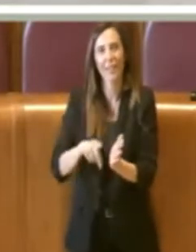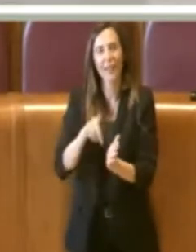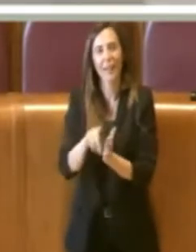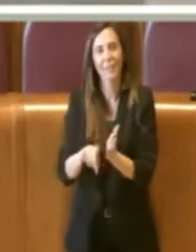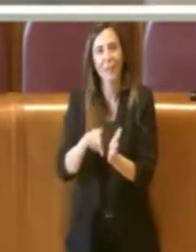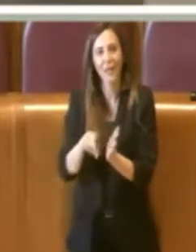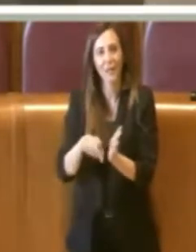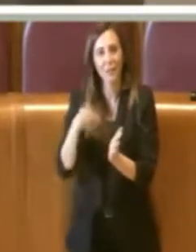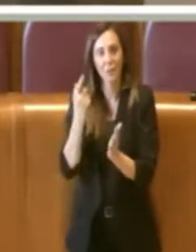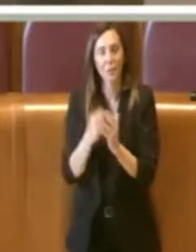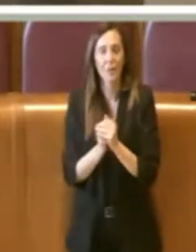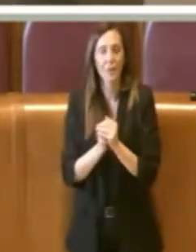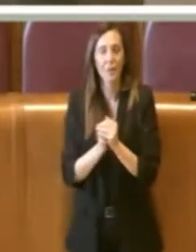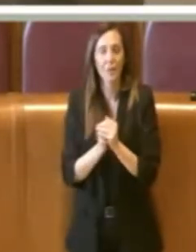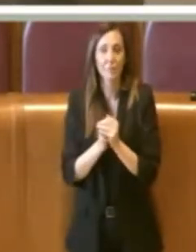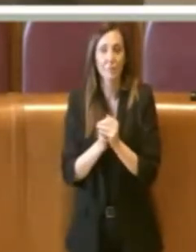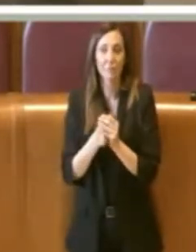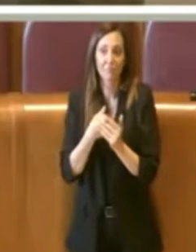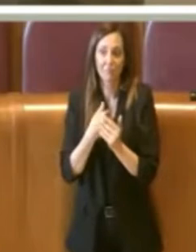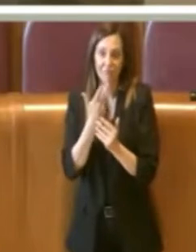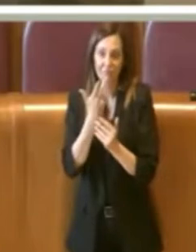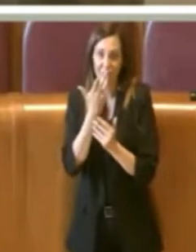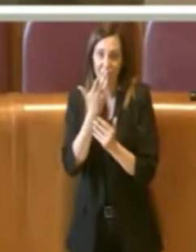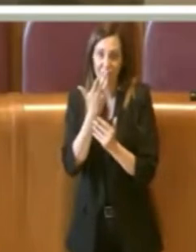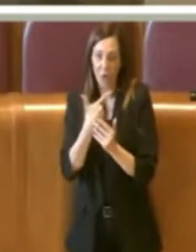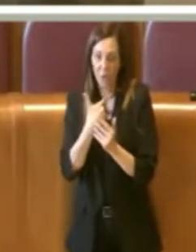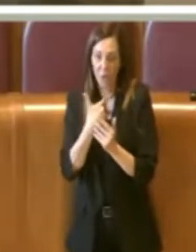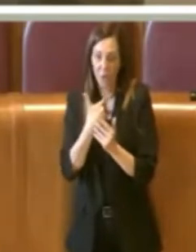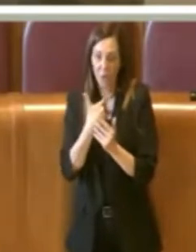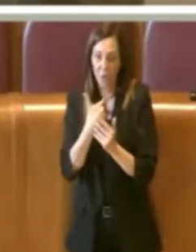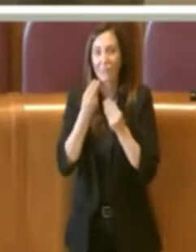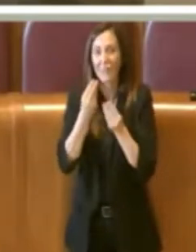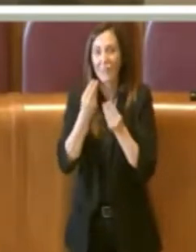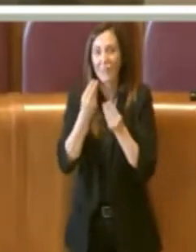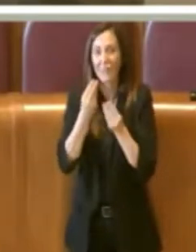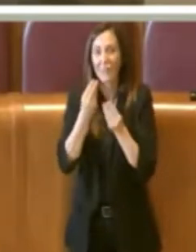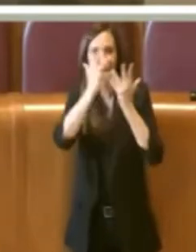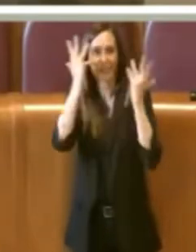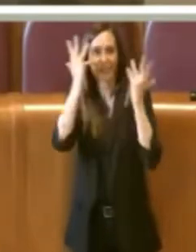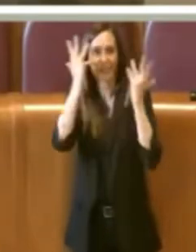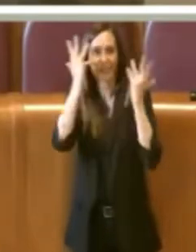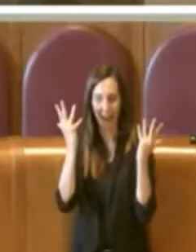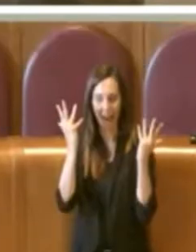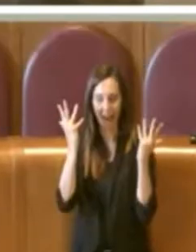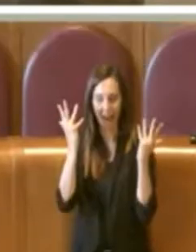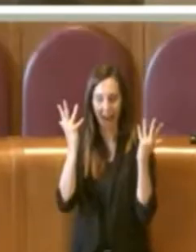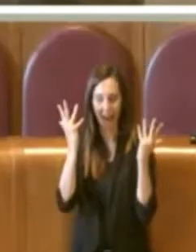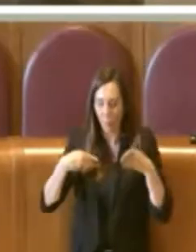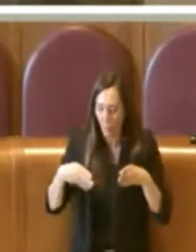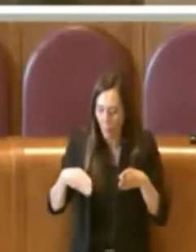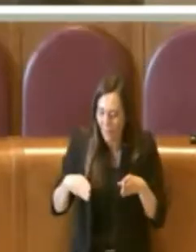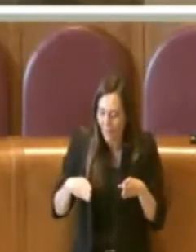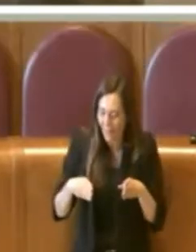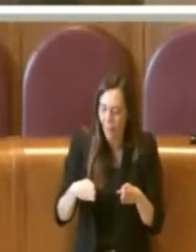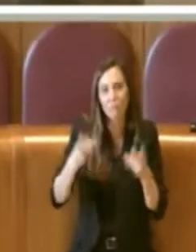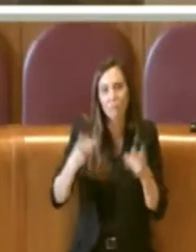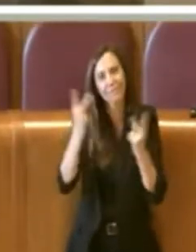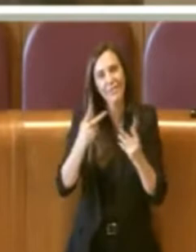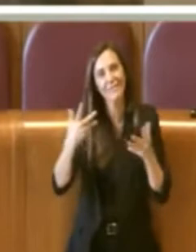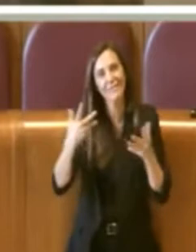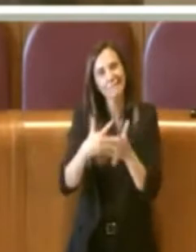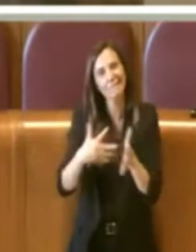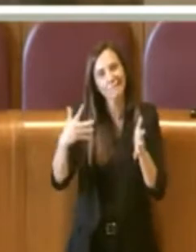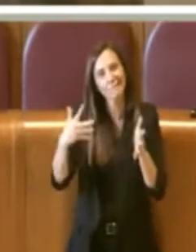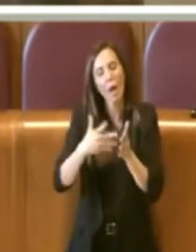per provare a fare un pochino il punto sul percorso sicuramente difficile, ancora